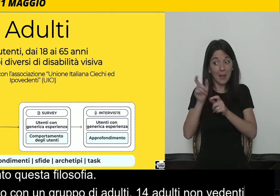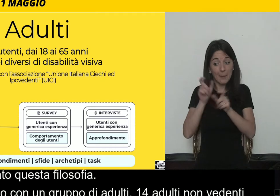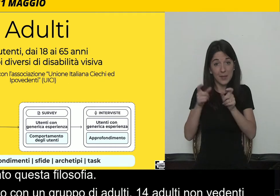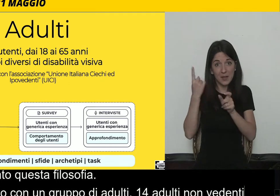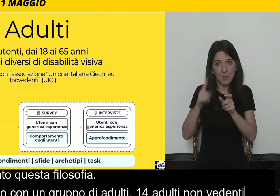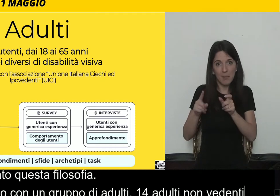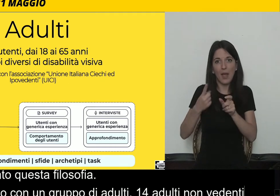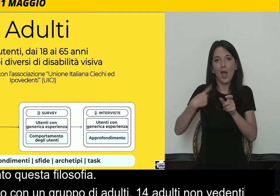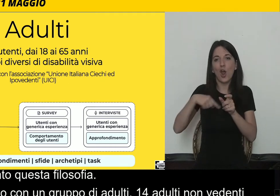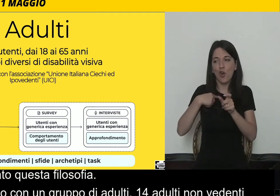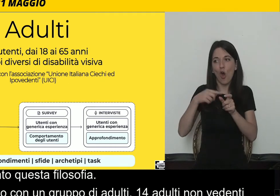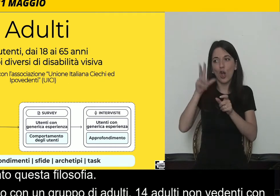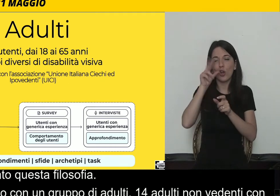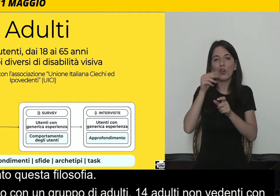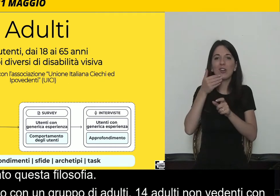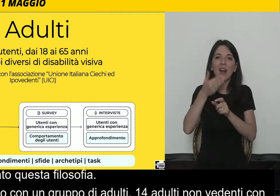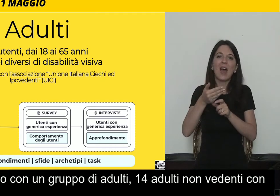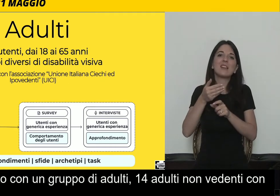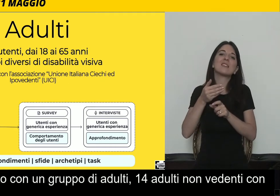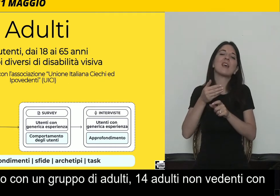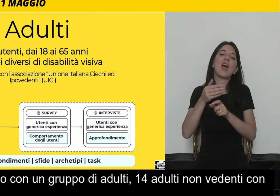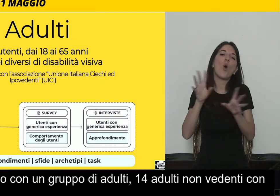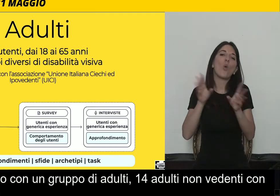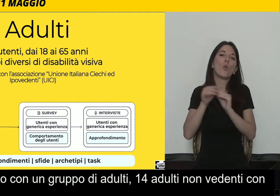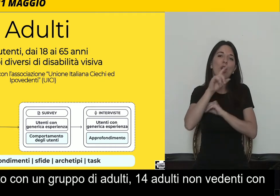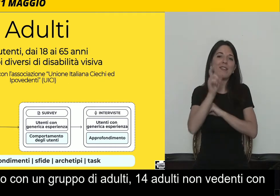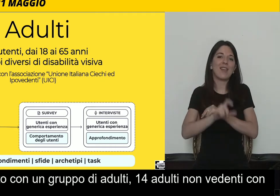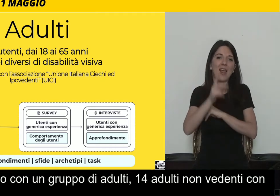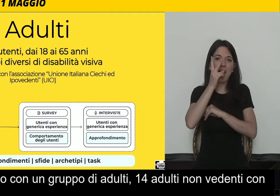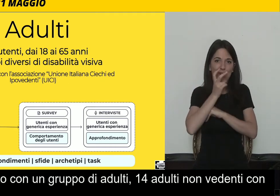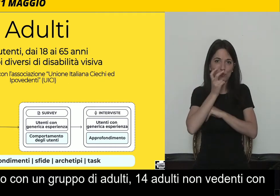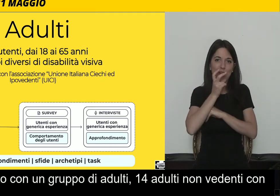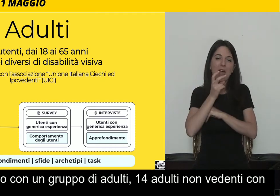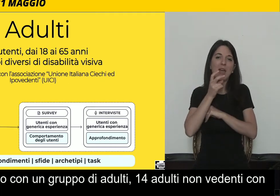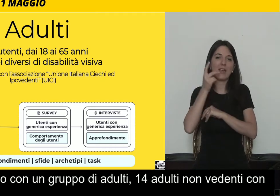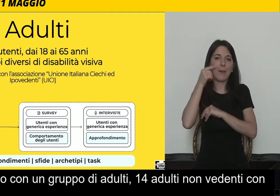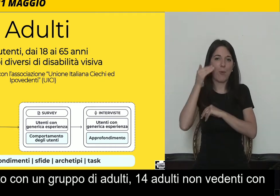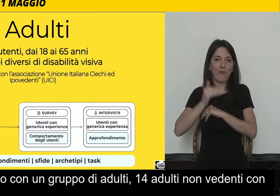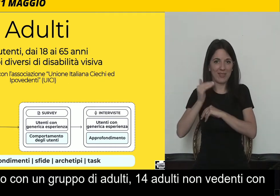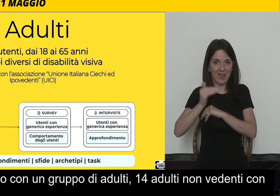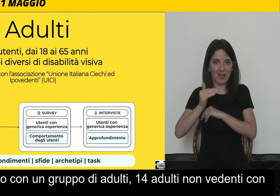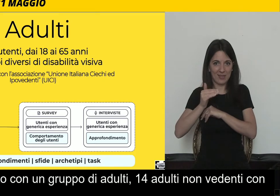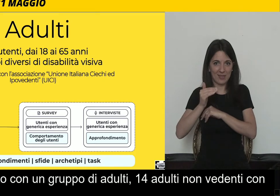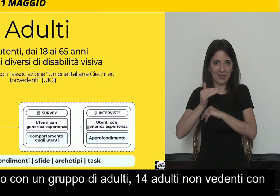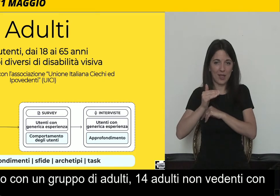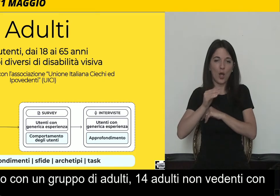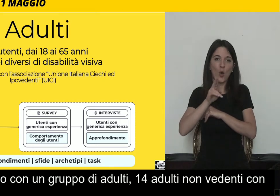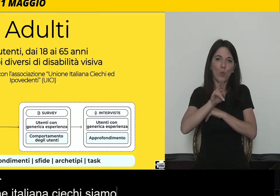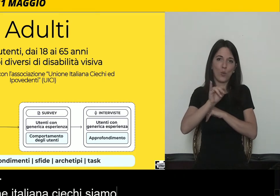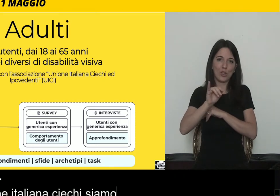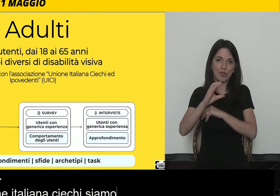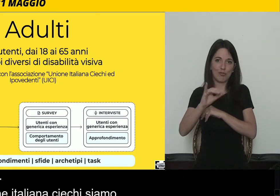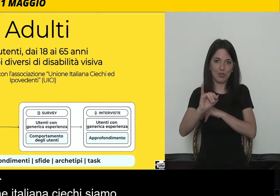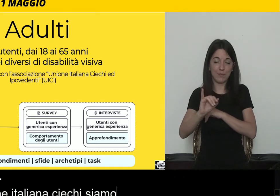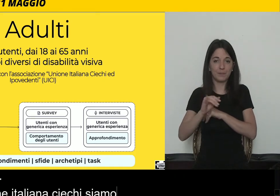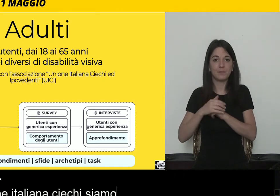i quali siamo entrati in contatto grazie all'Unione Italiana Cechi e Dipovedenti, UIC. E devo dire che